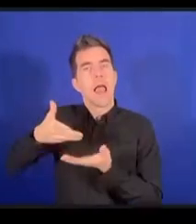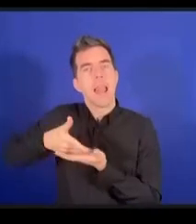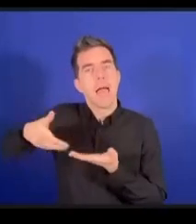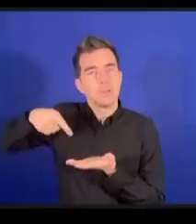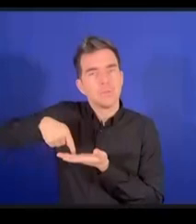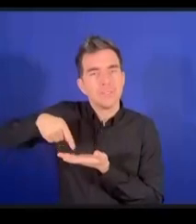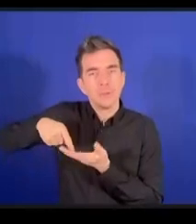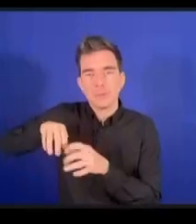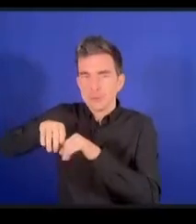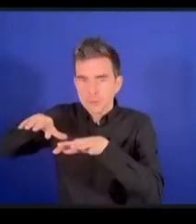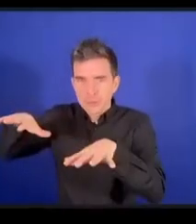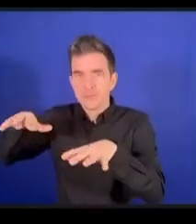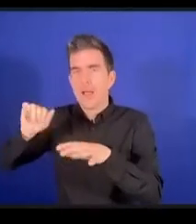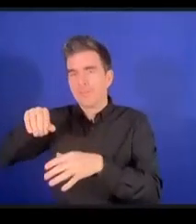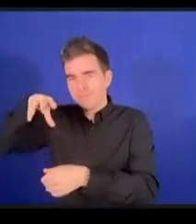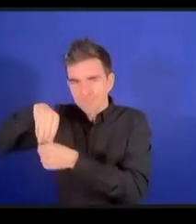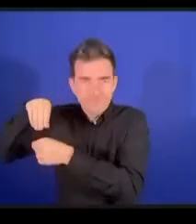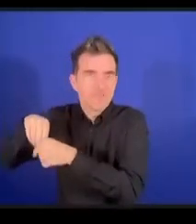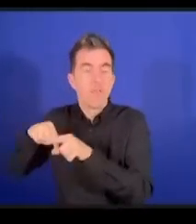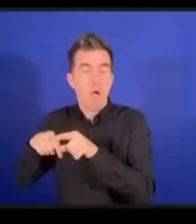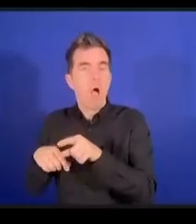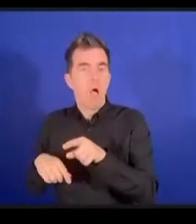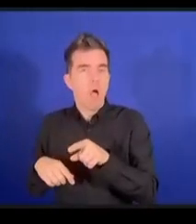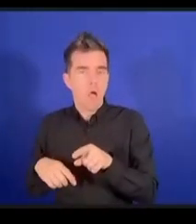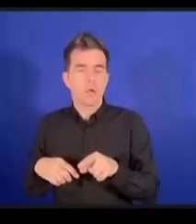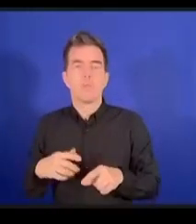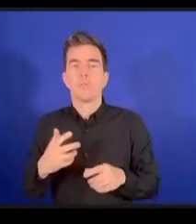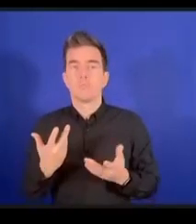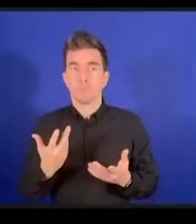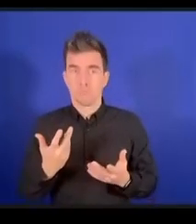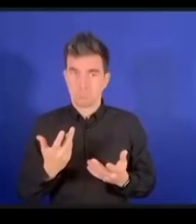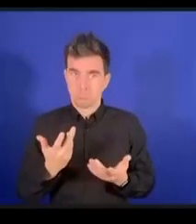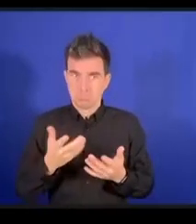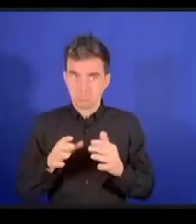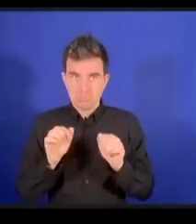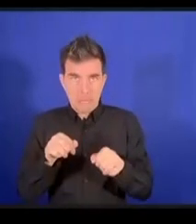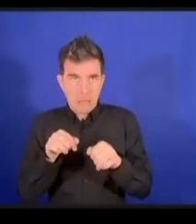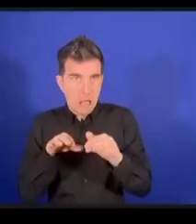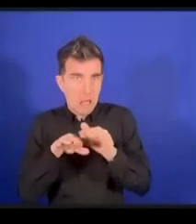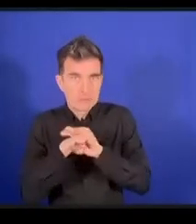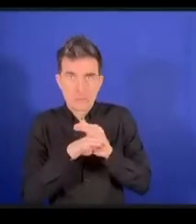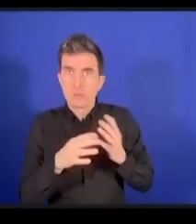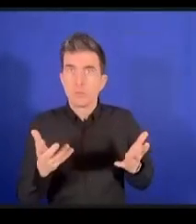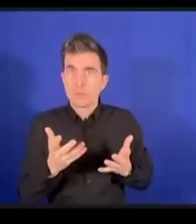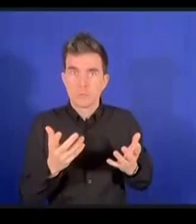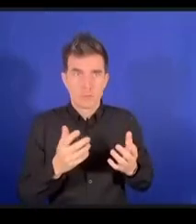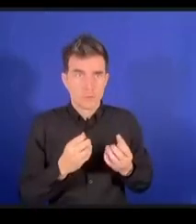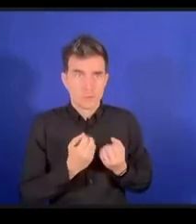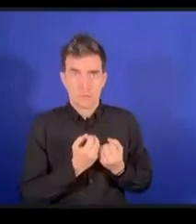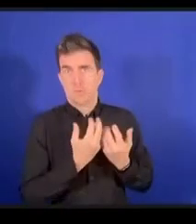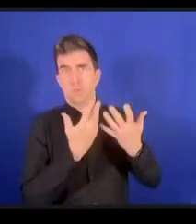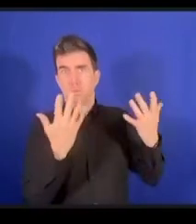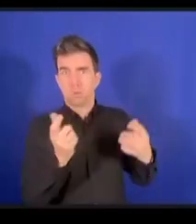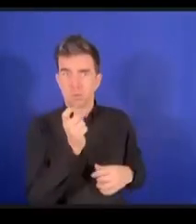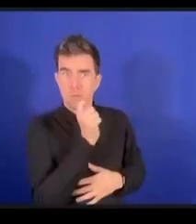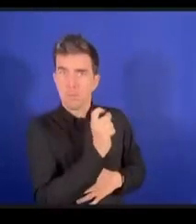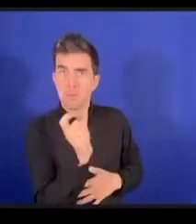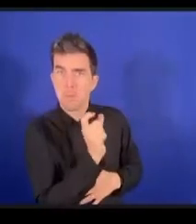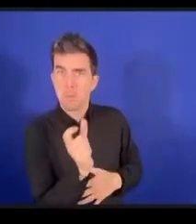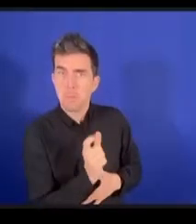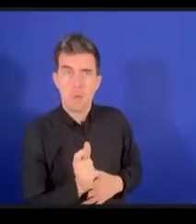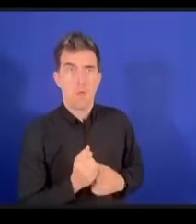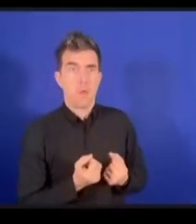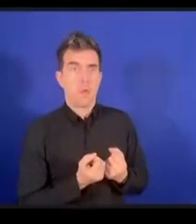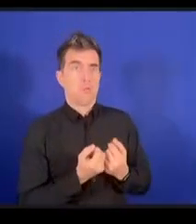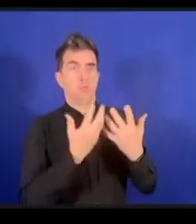pour pouvoir avoir des grandes bases de données de mots. Vous faites une recherche, vous faites une recherche sur la